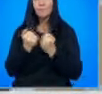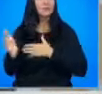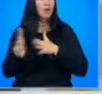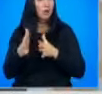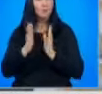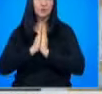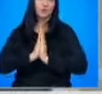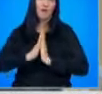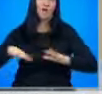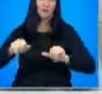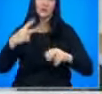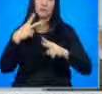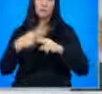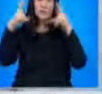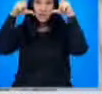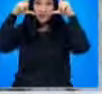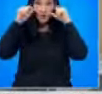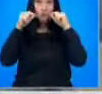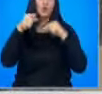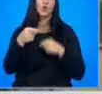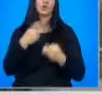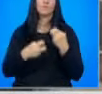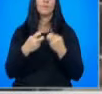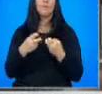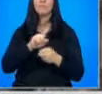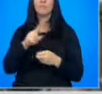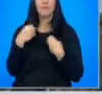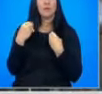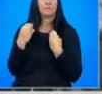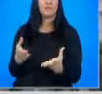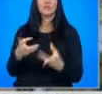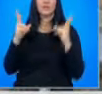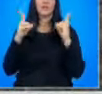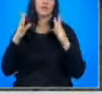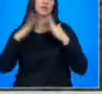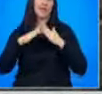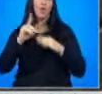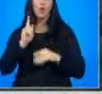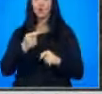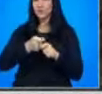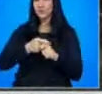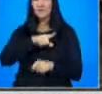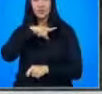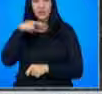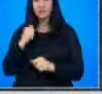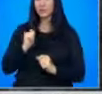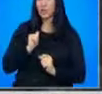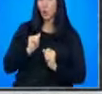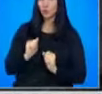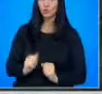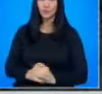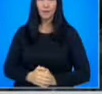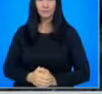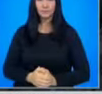жители призоваха властите разпред да си затварят очите за този проблем и да не издават разрешителни на сгради, които създават риск за сигурността.